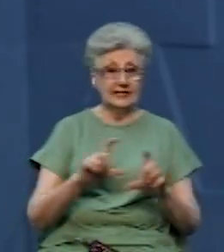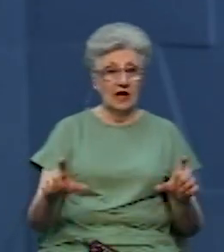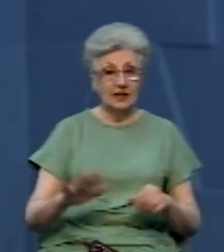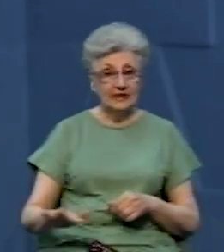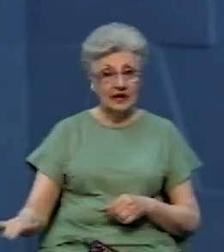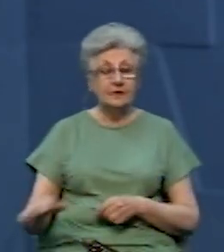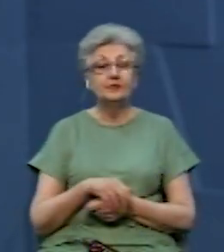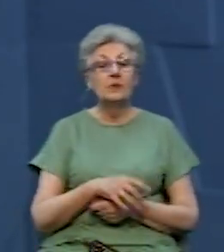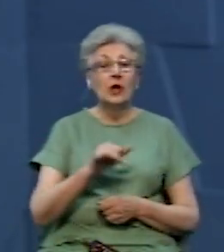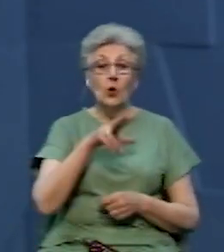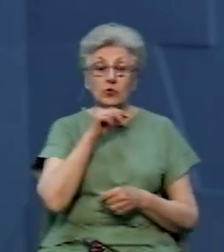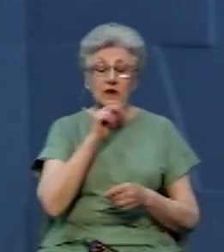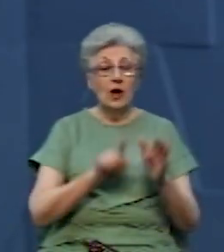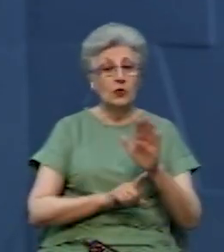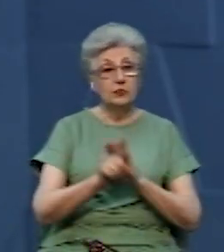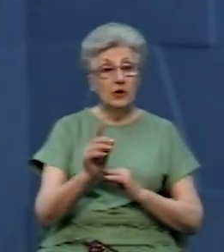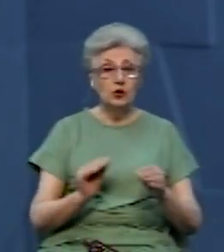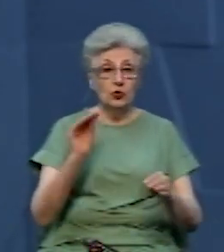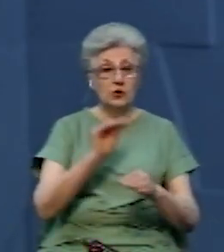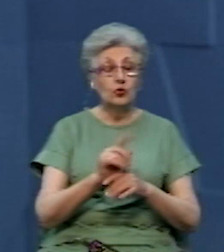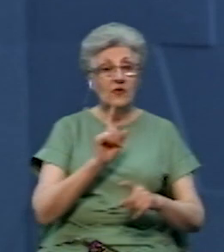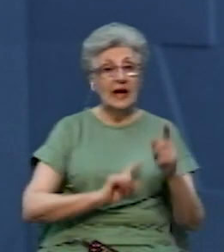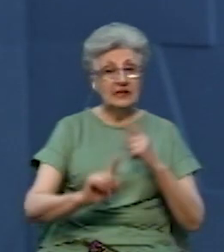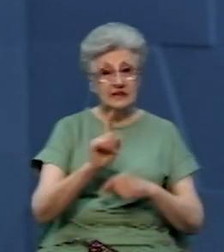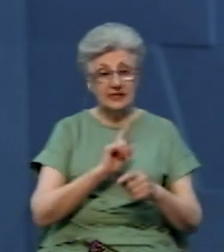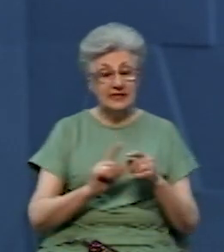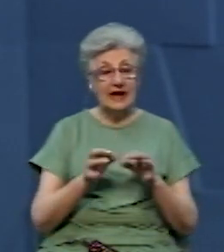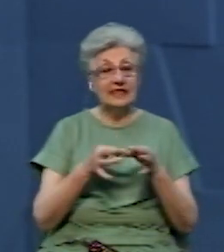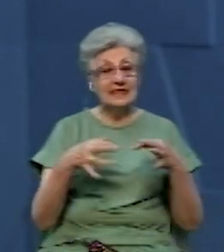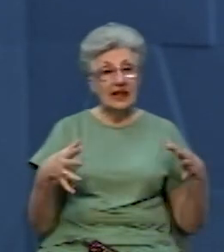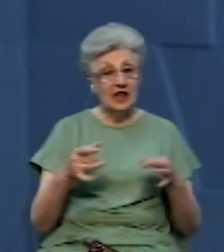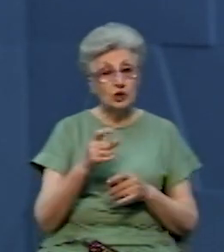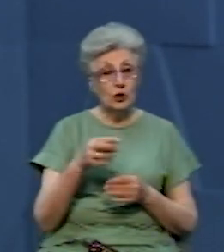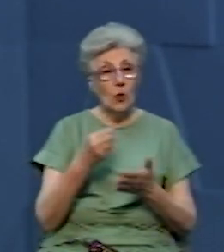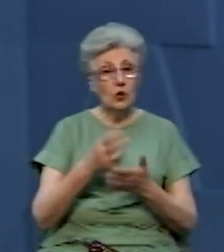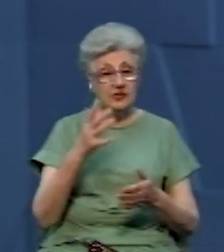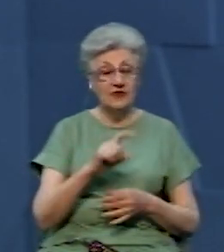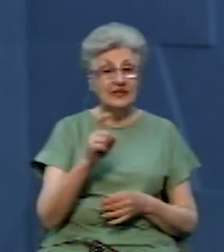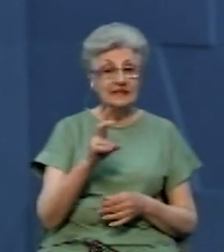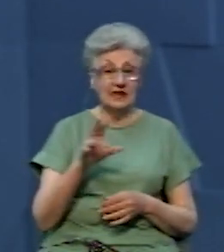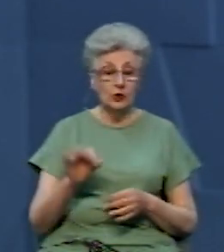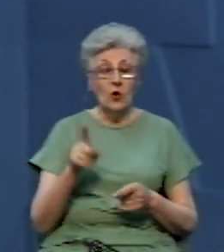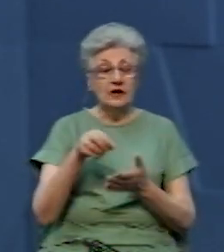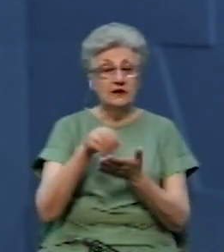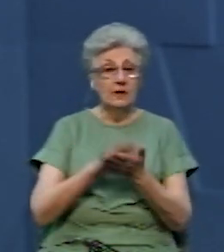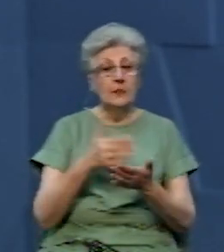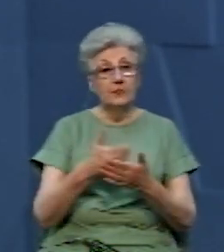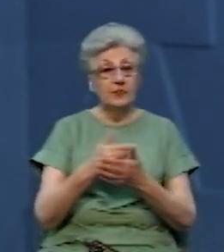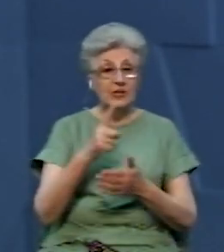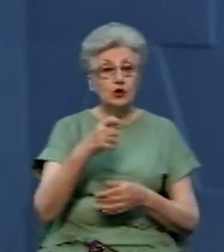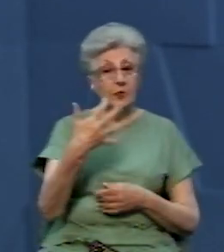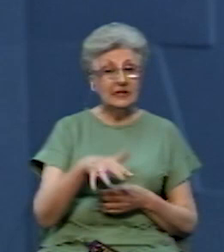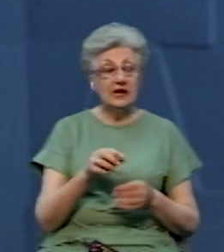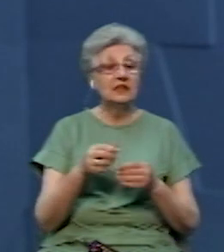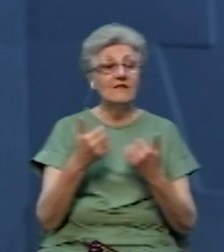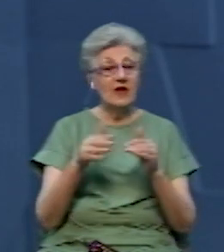У Чернівцях розпочалася додаткова сесія зовнішнього незалежного оцінювання. На неї зареєструвалися понад 150 випускників шкіл.